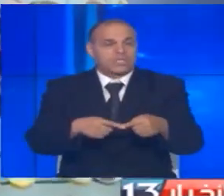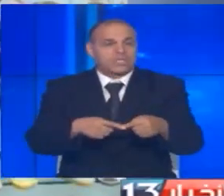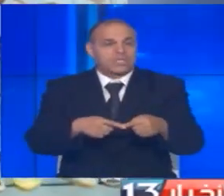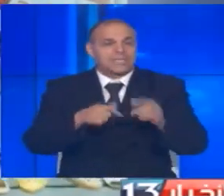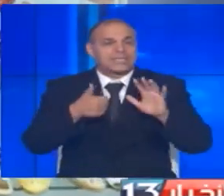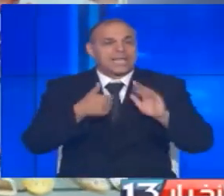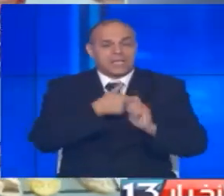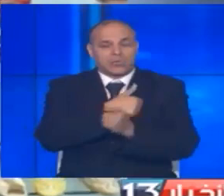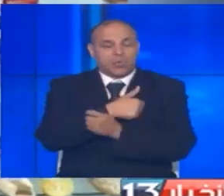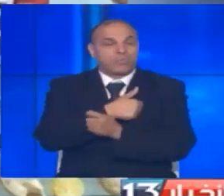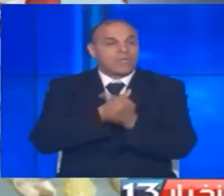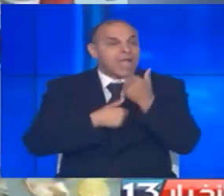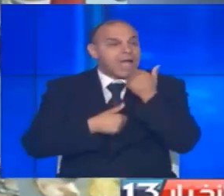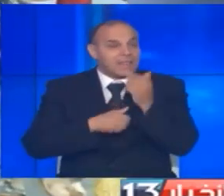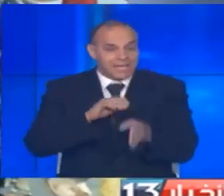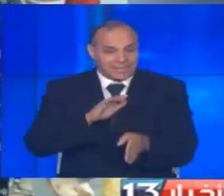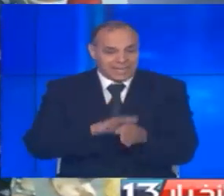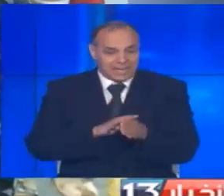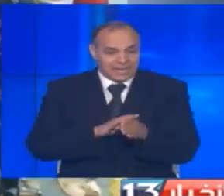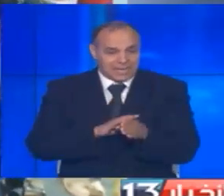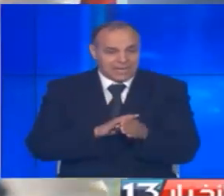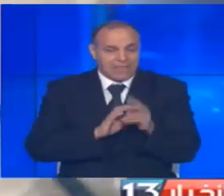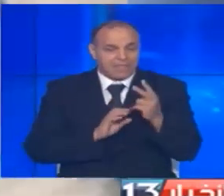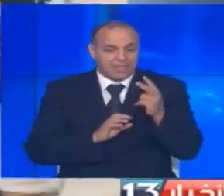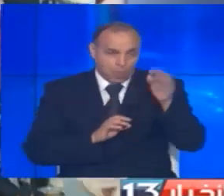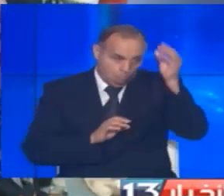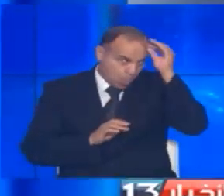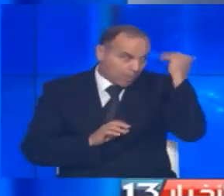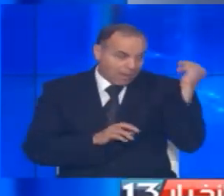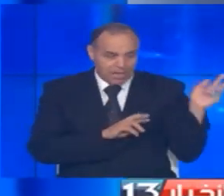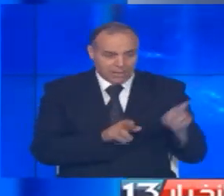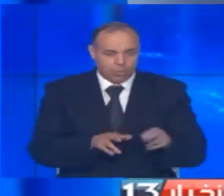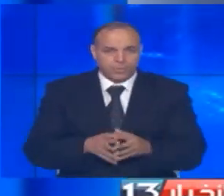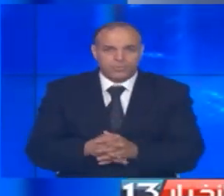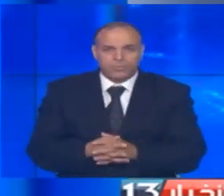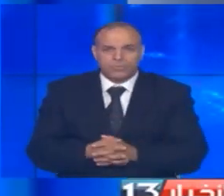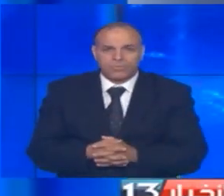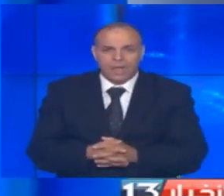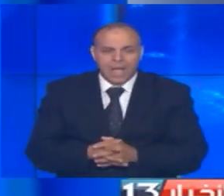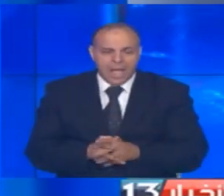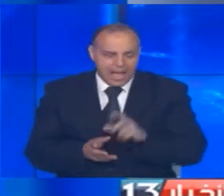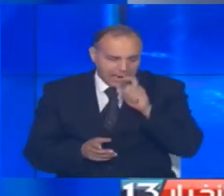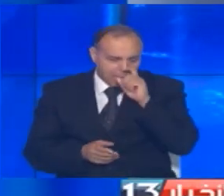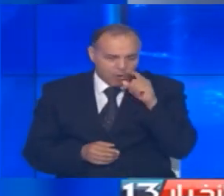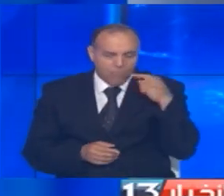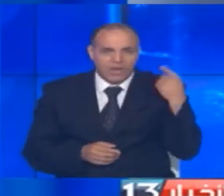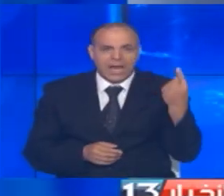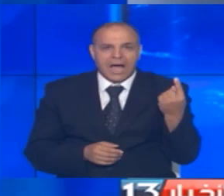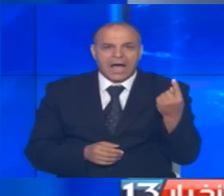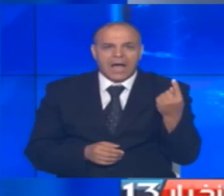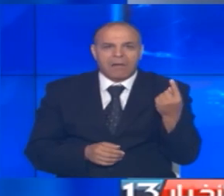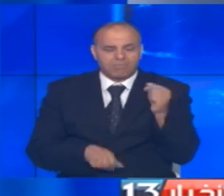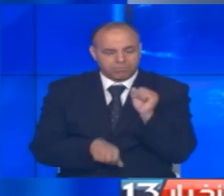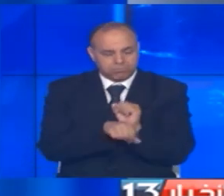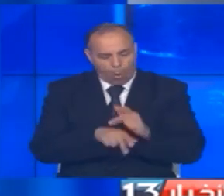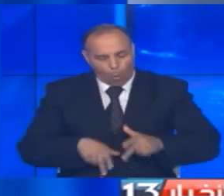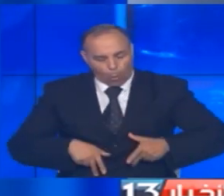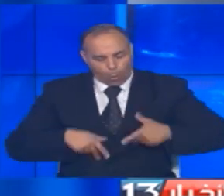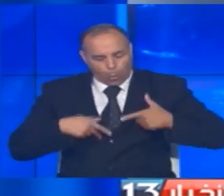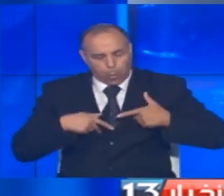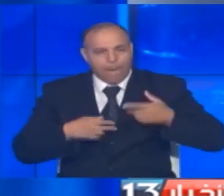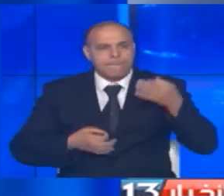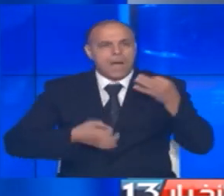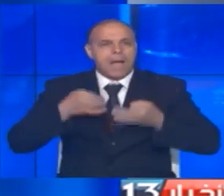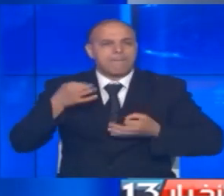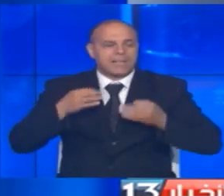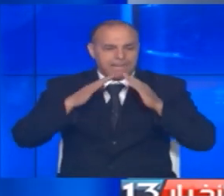ستة أسابيع من انطلاقها في الثاني من قوت الجاري عربيا ودوليا حكم بالسجن المؤبد أصدرته